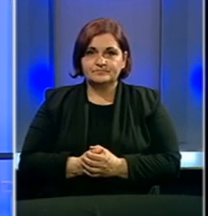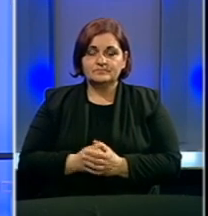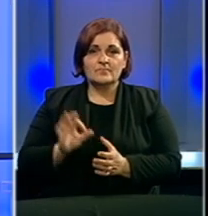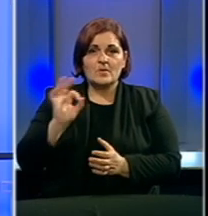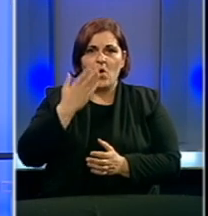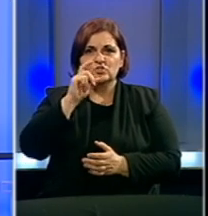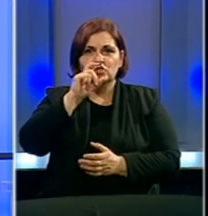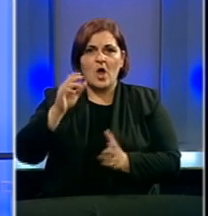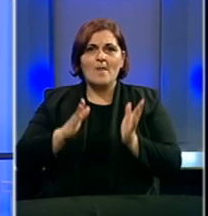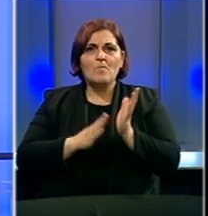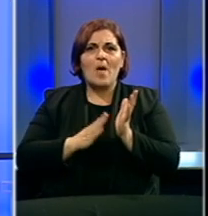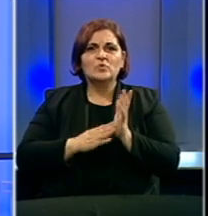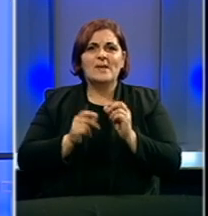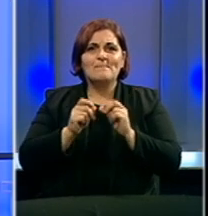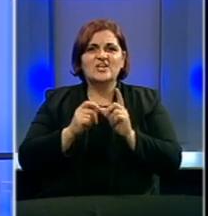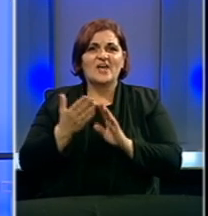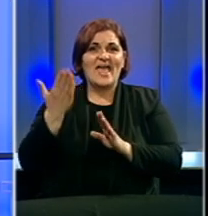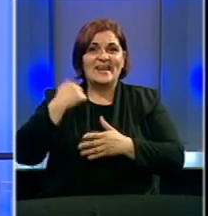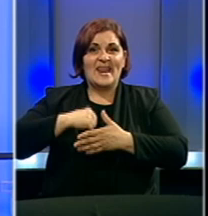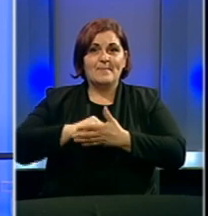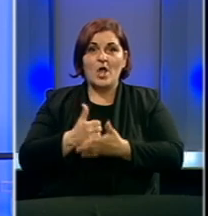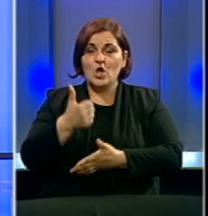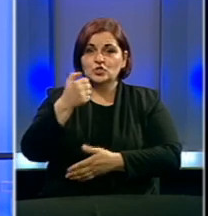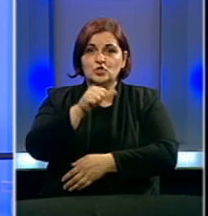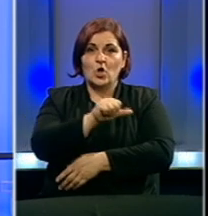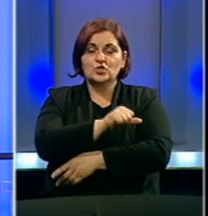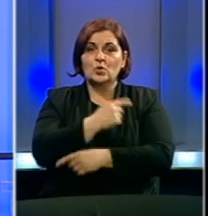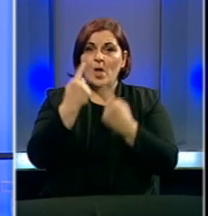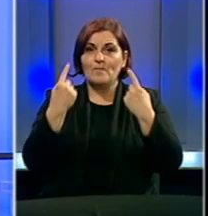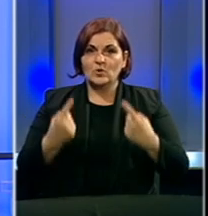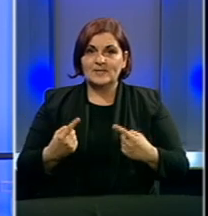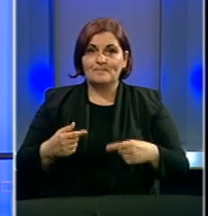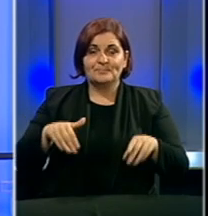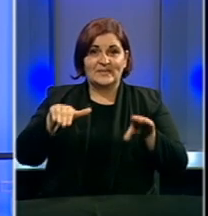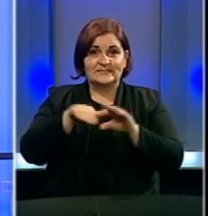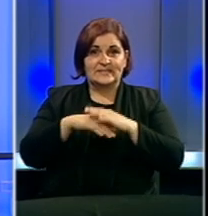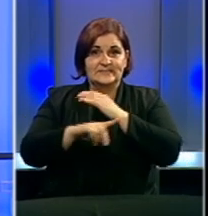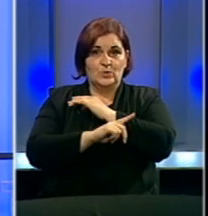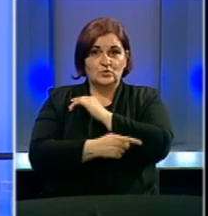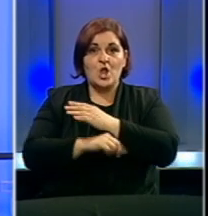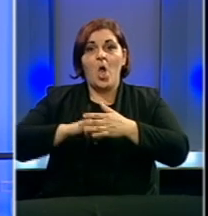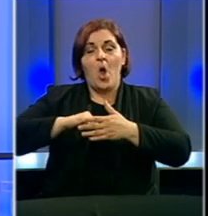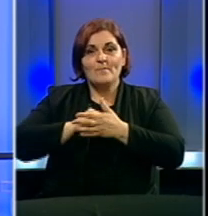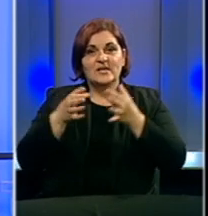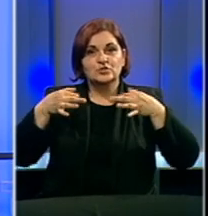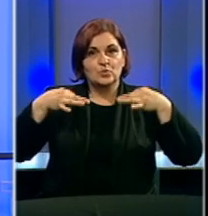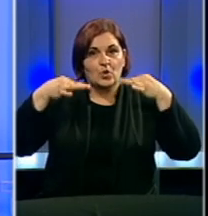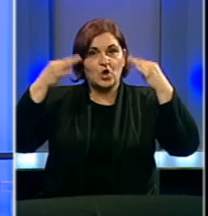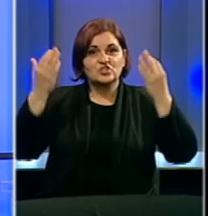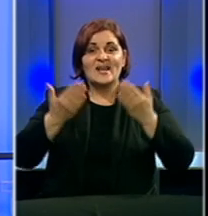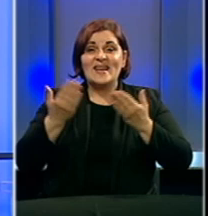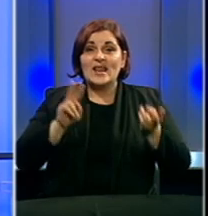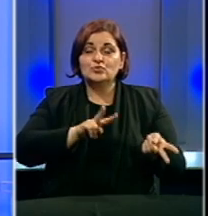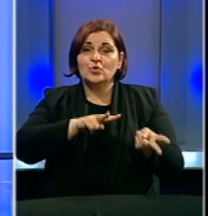Osnovna škola Mula Mustafa Bašeskija nedavno je obilježila stotinu godina postojanja. Uposlenici i učenici obilježili su